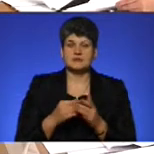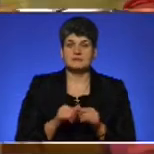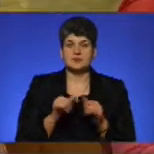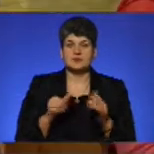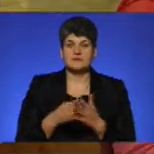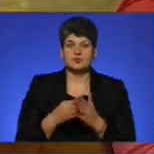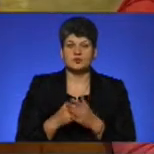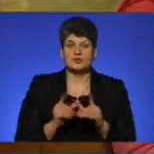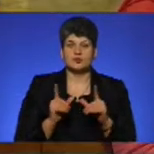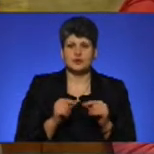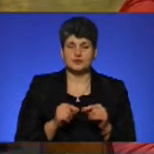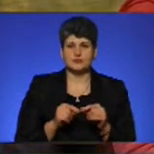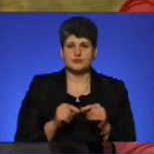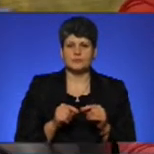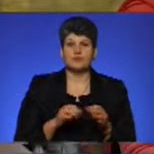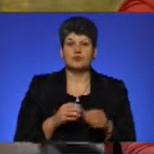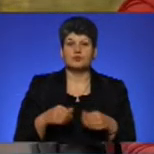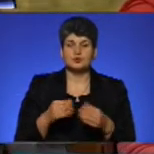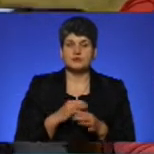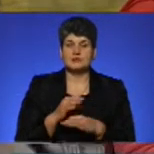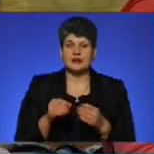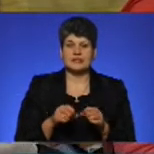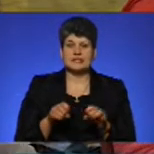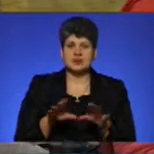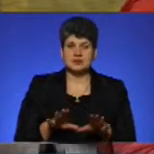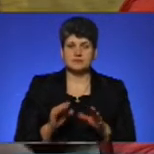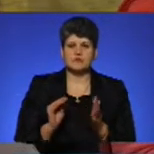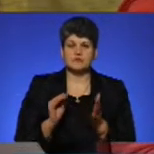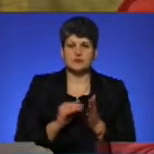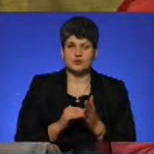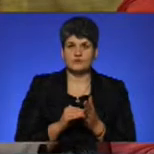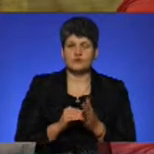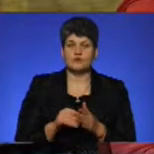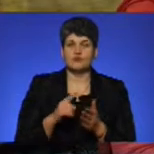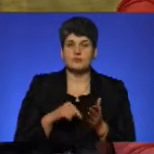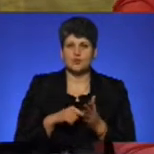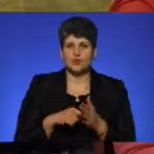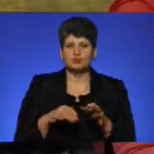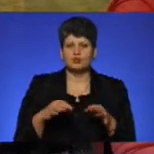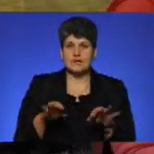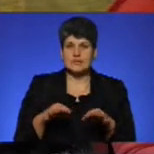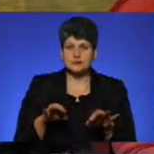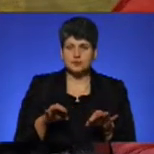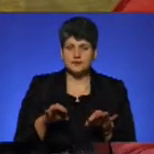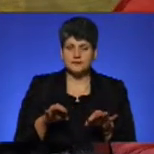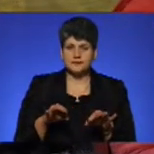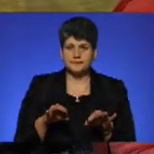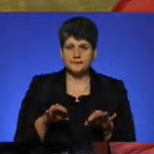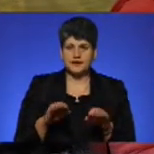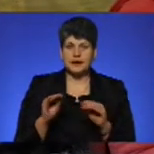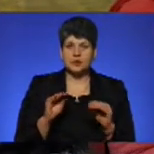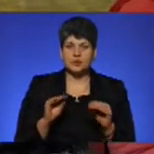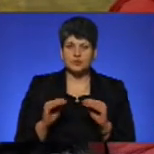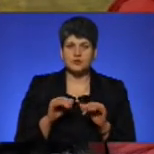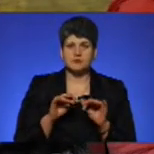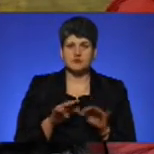Пропонується проєкт рішення про встановлення тарифу на проїзду міському пасажирському транспорті. Регуляторна процедура